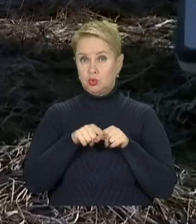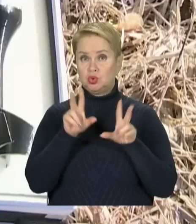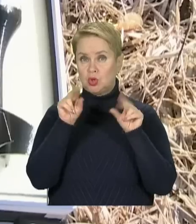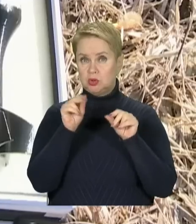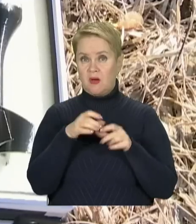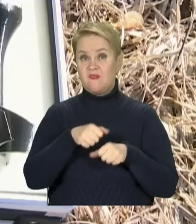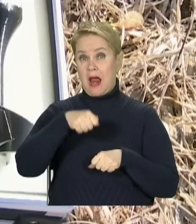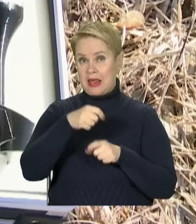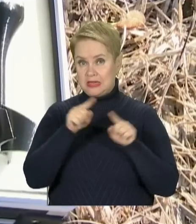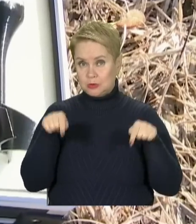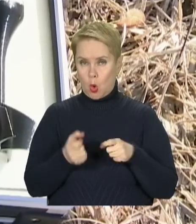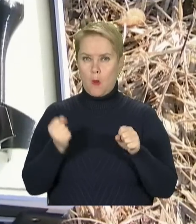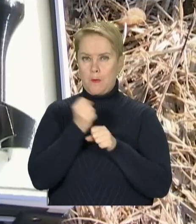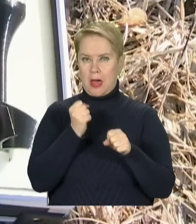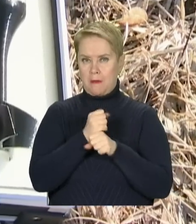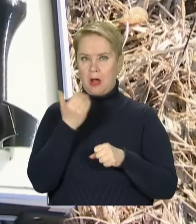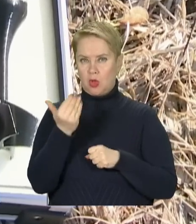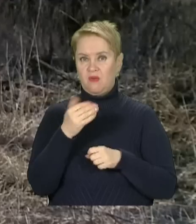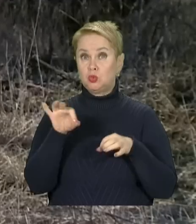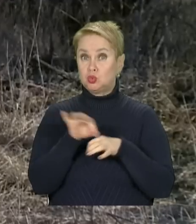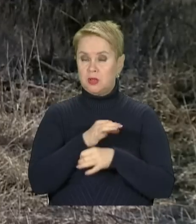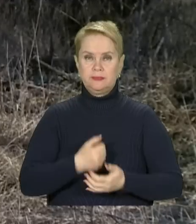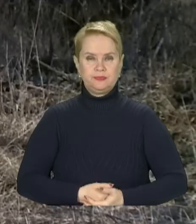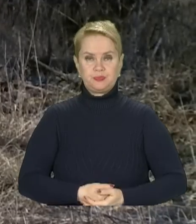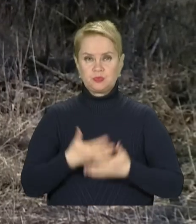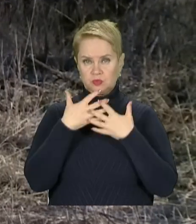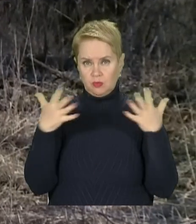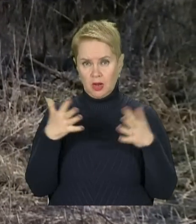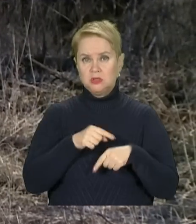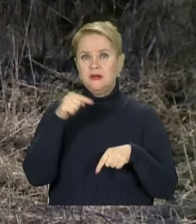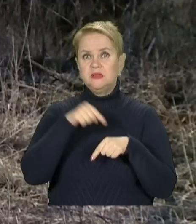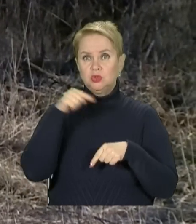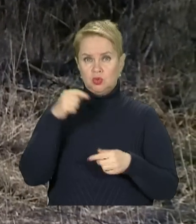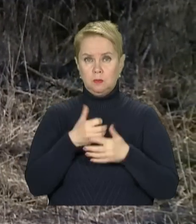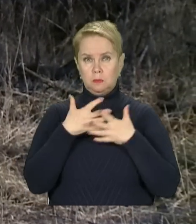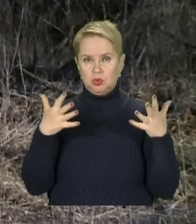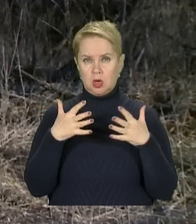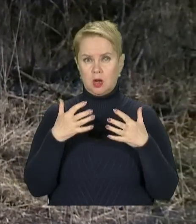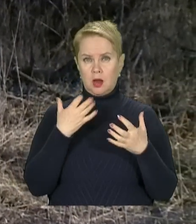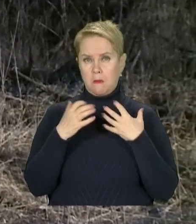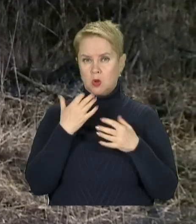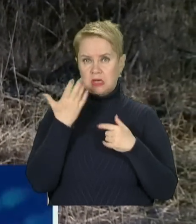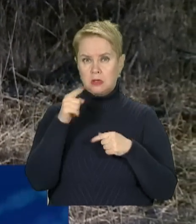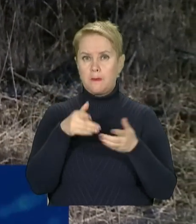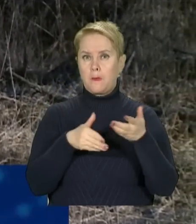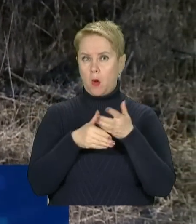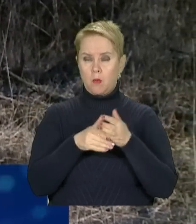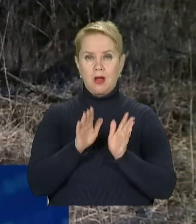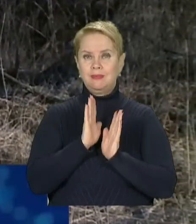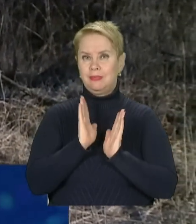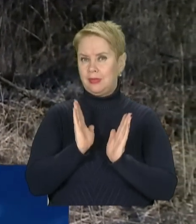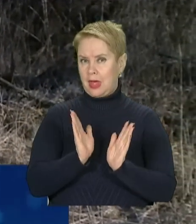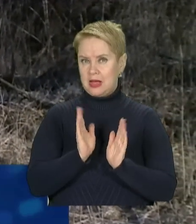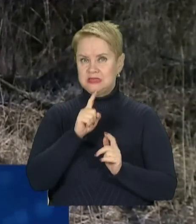щасливу веліску переробляла його дружина. Більше відчуттів, більше емоцій, коли це допомагає не